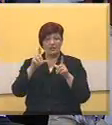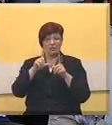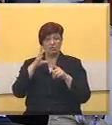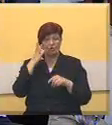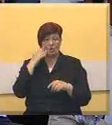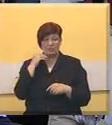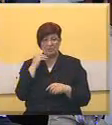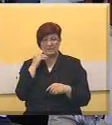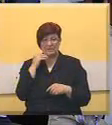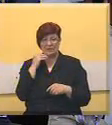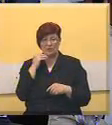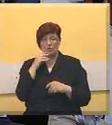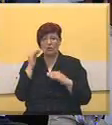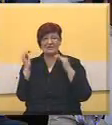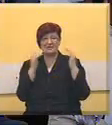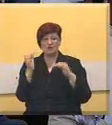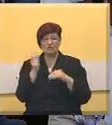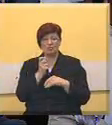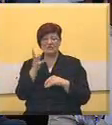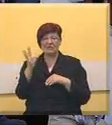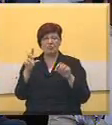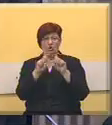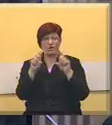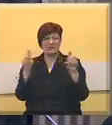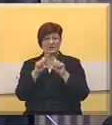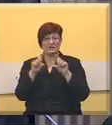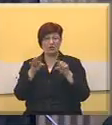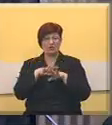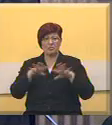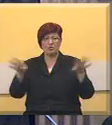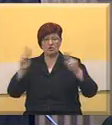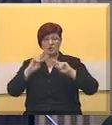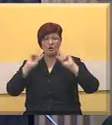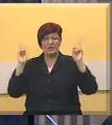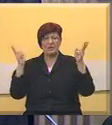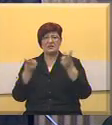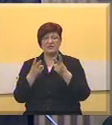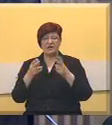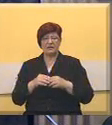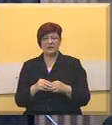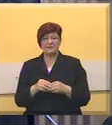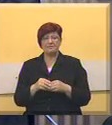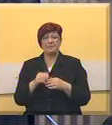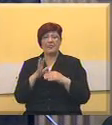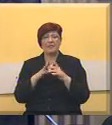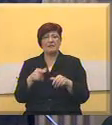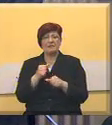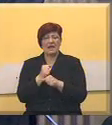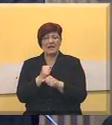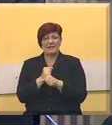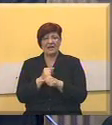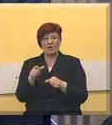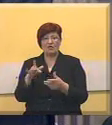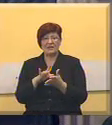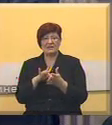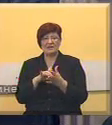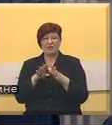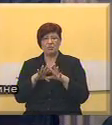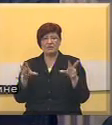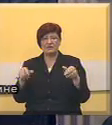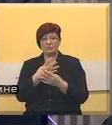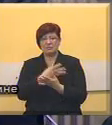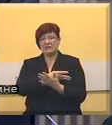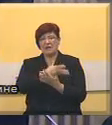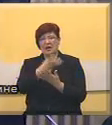Sadu i sarađuje sa brojnim institutima širom sveta. Delatnost ovog centara buhvata širuku